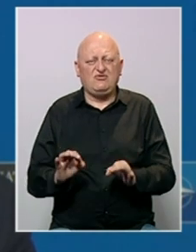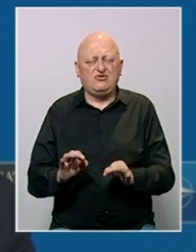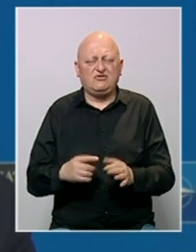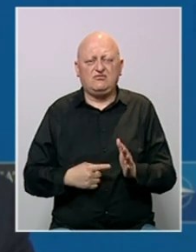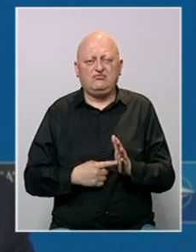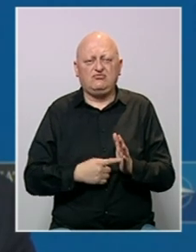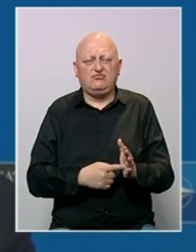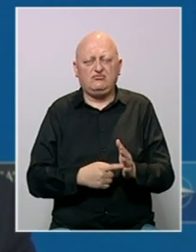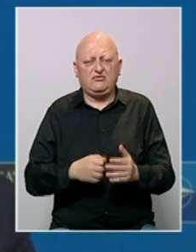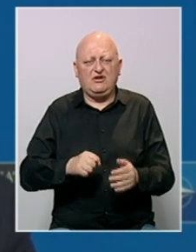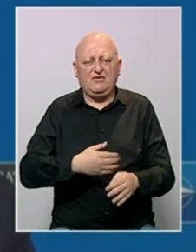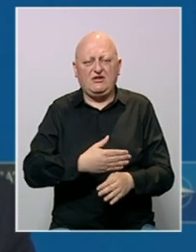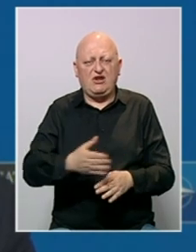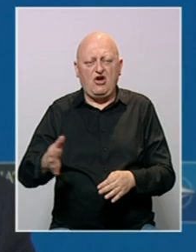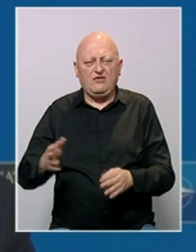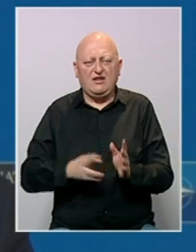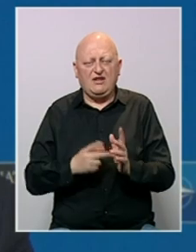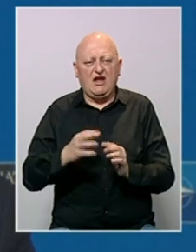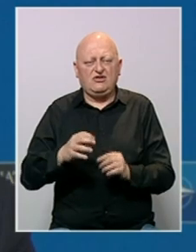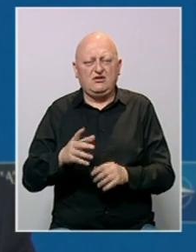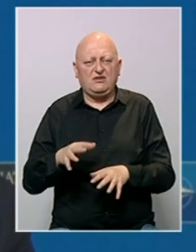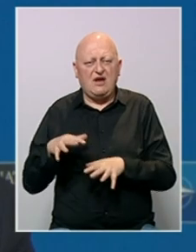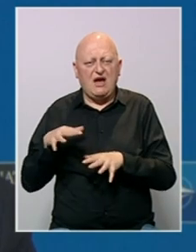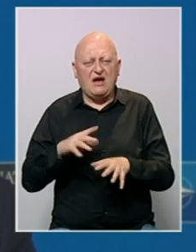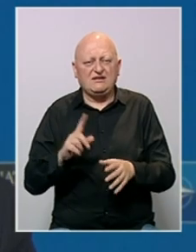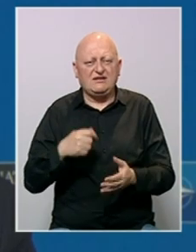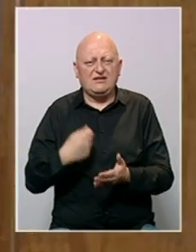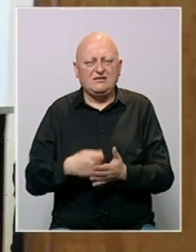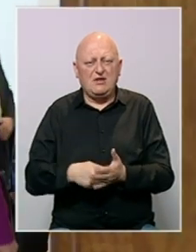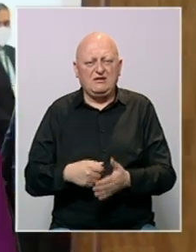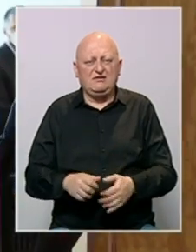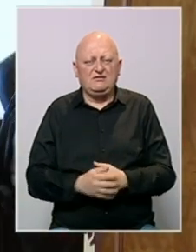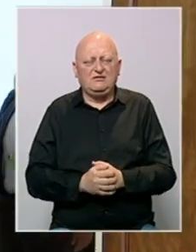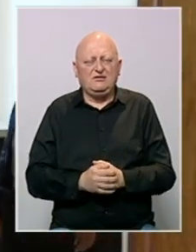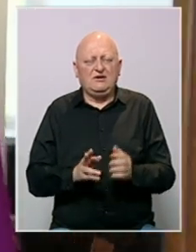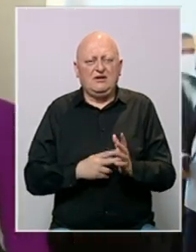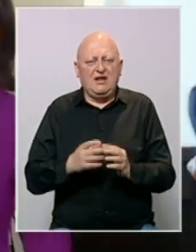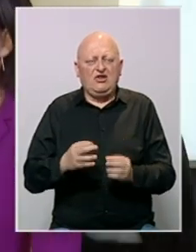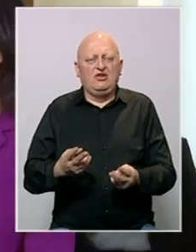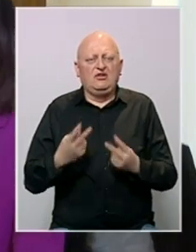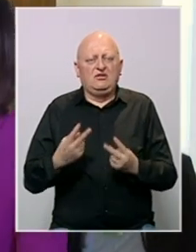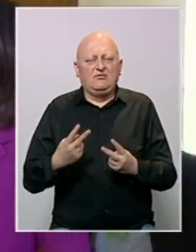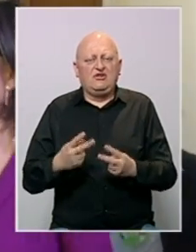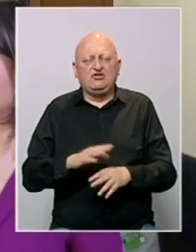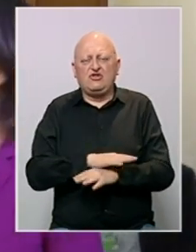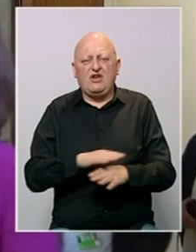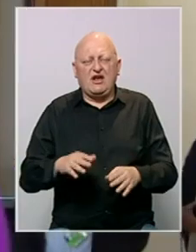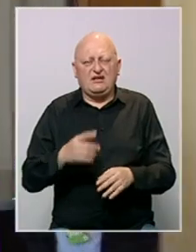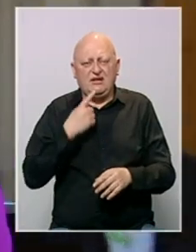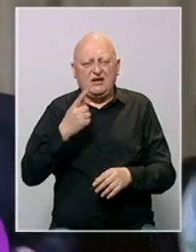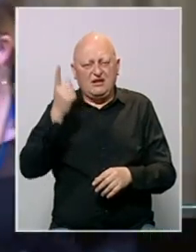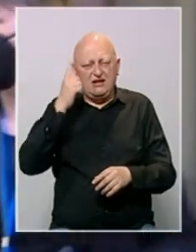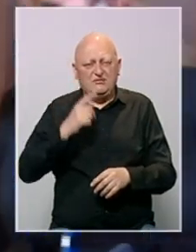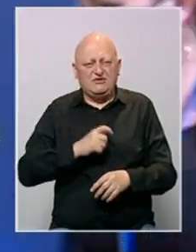pokazalo da su vrata NATO-a otvorena i da se agresija ne isplati. NATO je sada važniji i relevantniji nego ikada istakla je